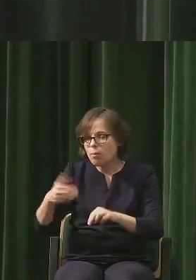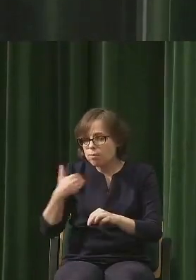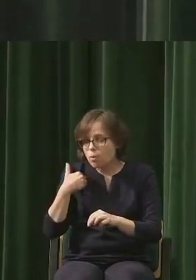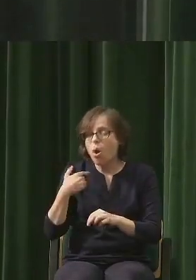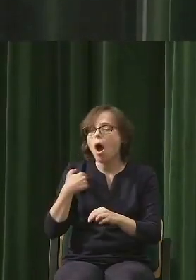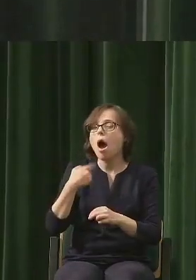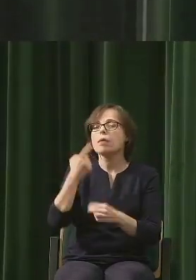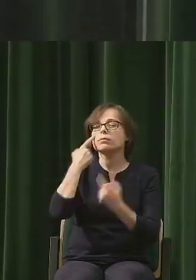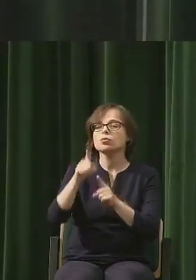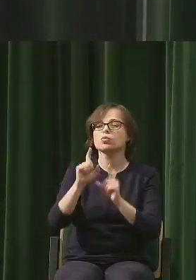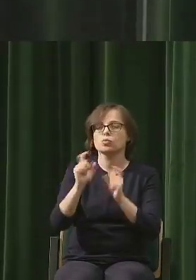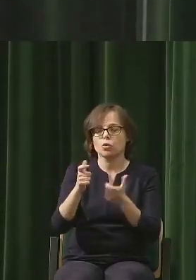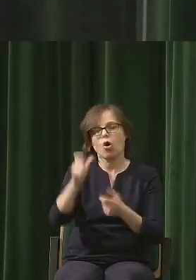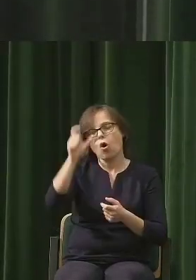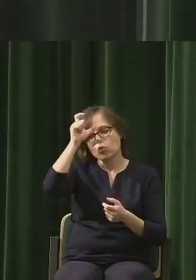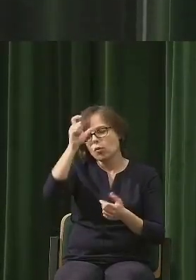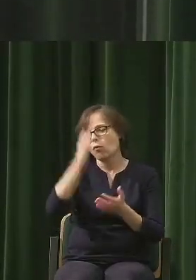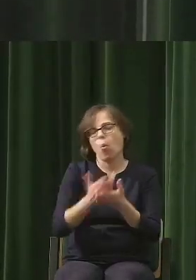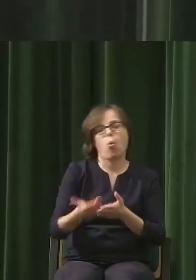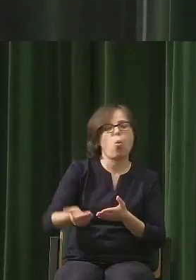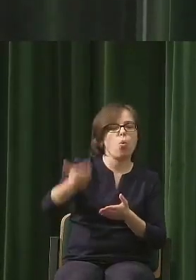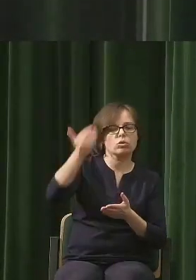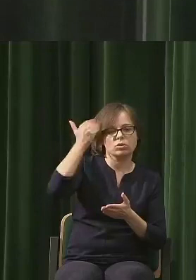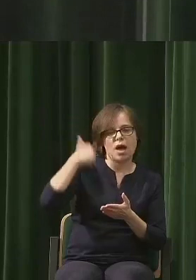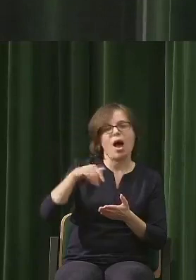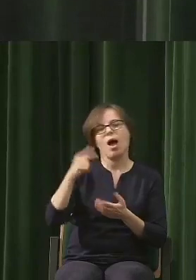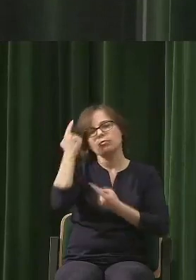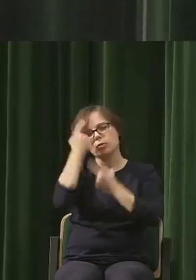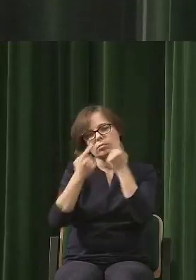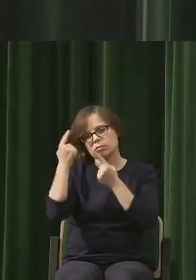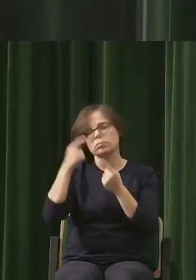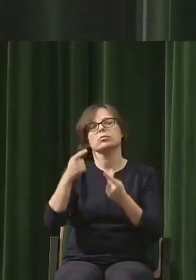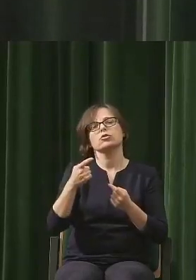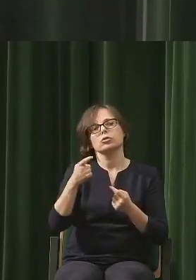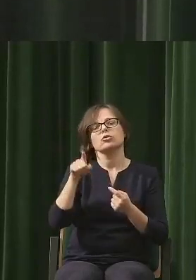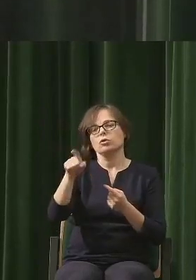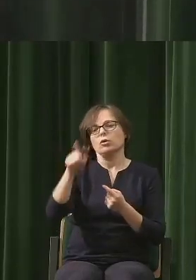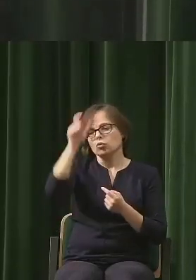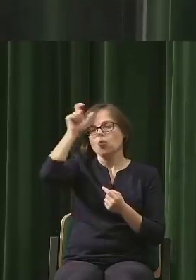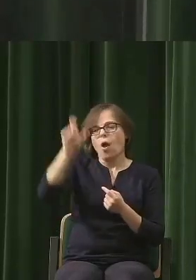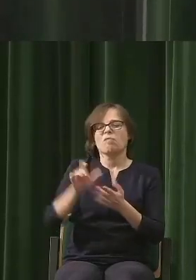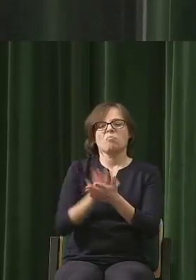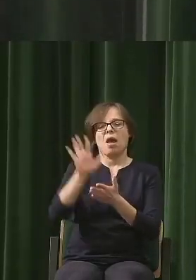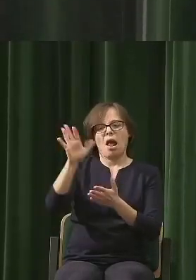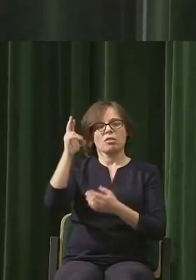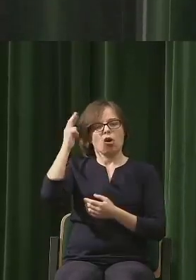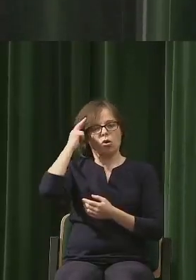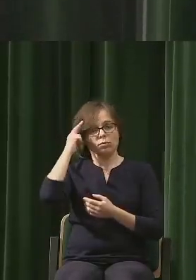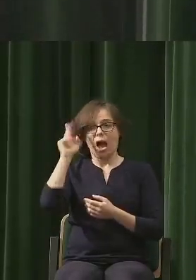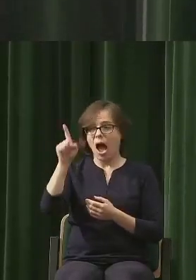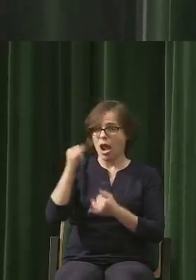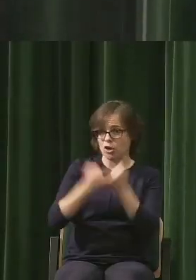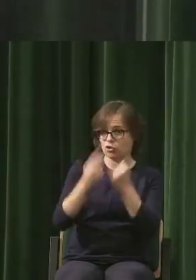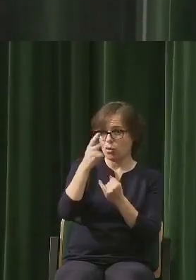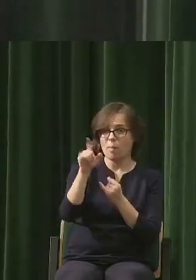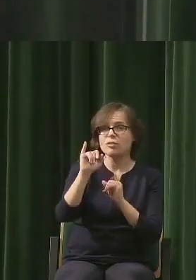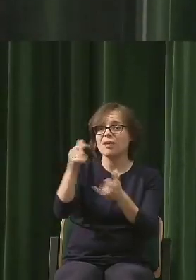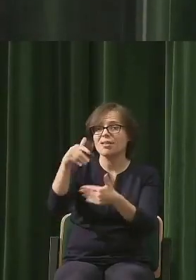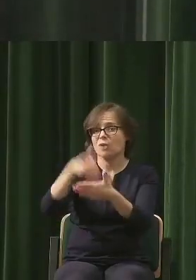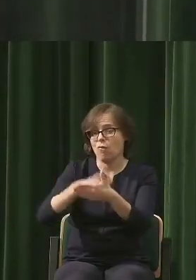od dawna żyje iluzją, że jest istotą racjonalną, ale postępuje w sposób skrajnie